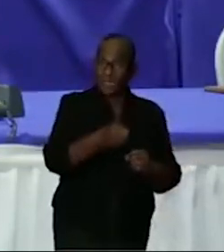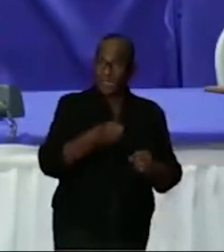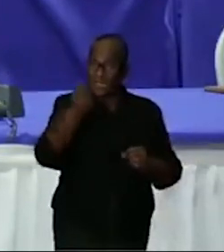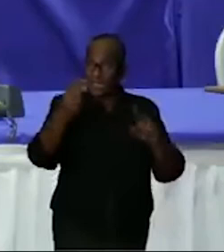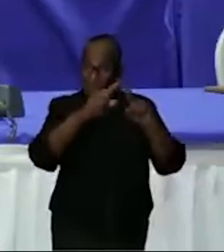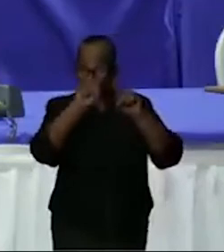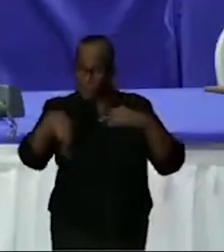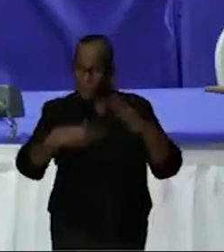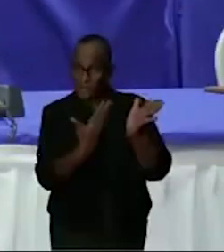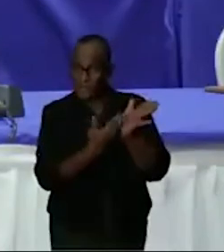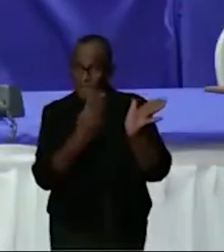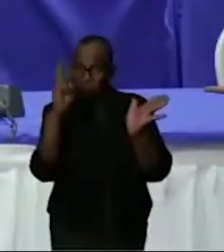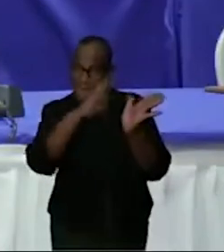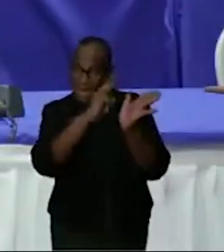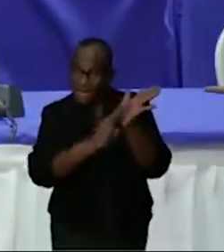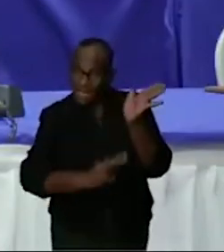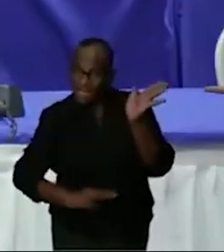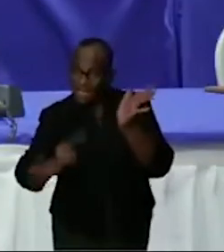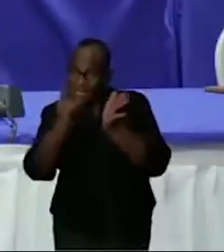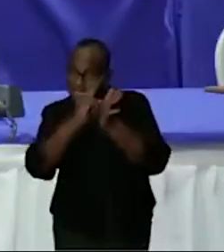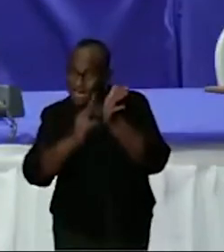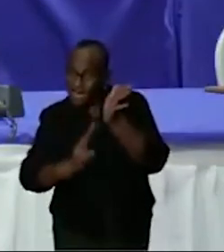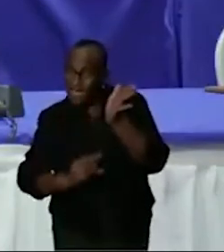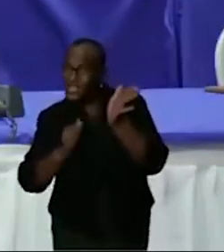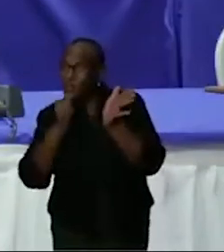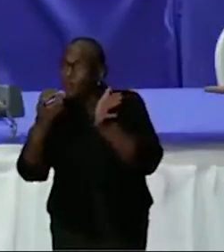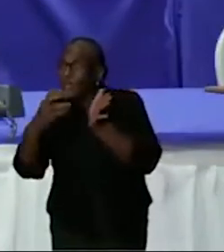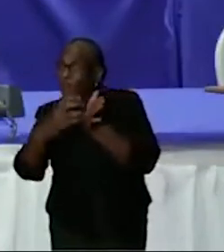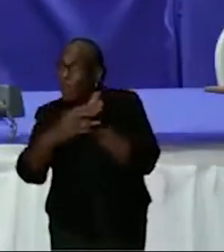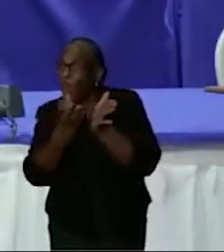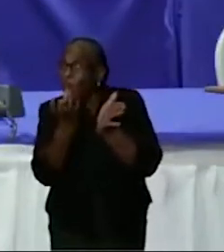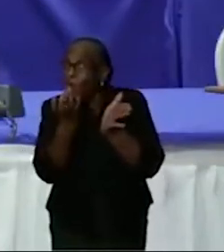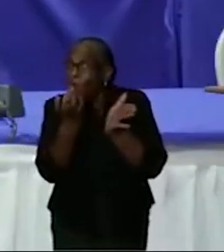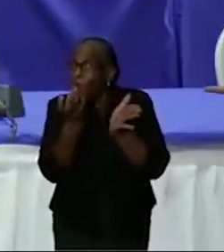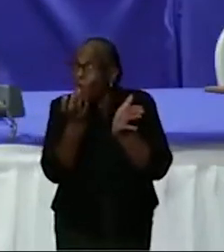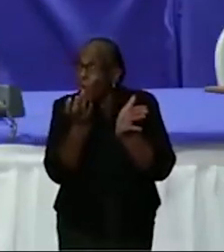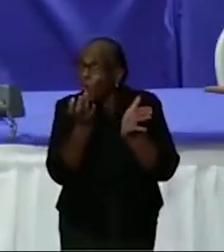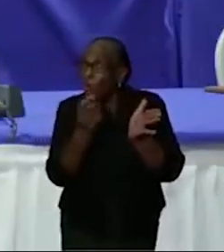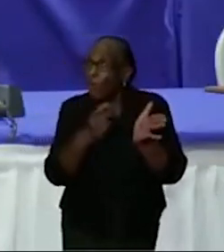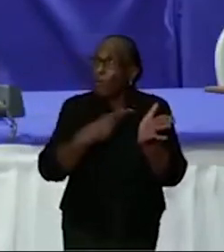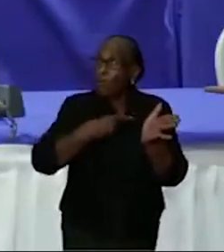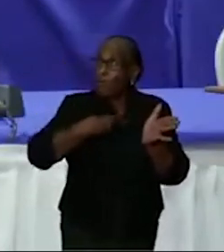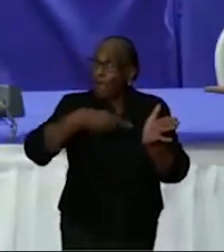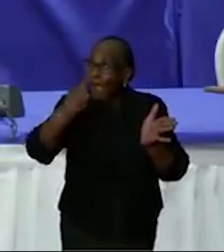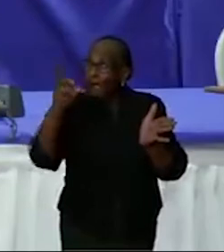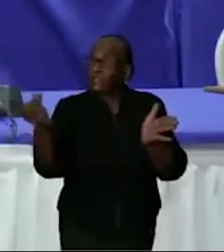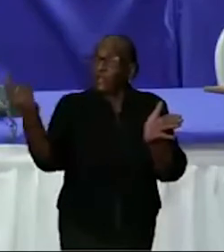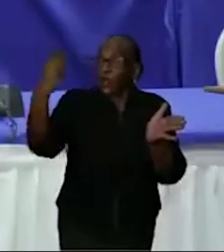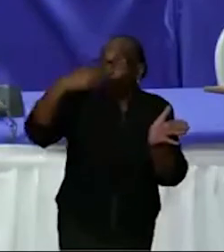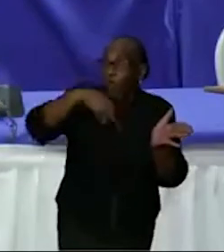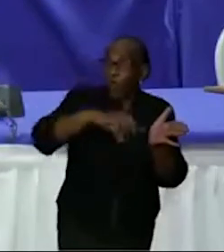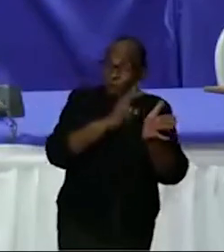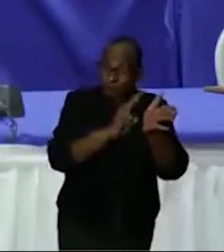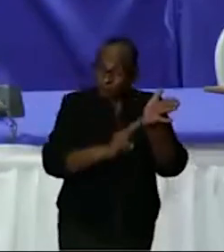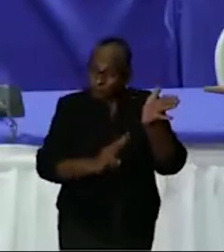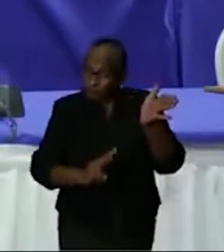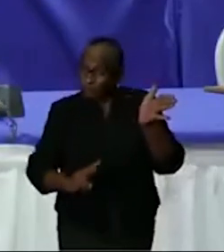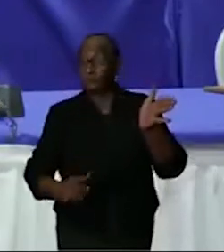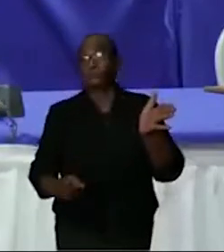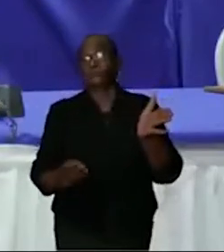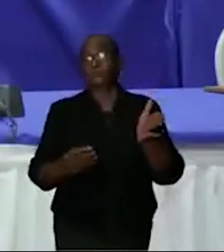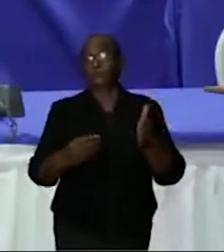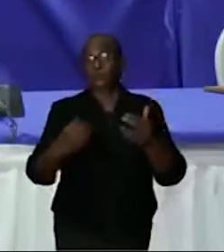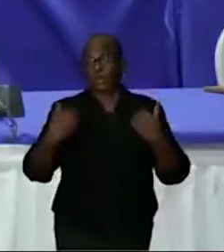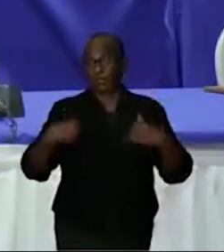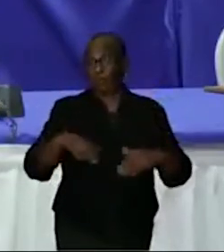strikt volgen. De procedures met CONSA en met de volksgezondheid. Verder wil